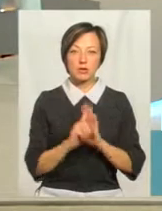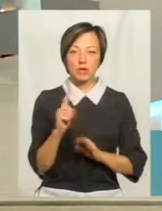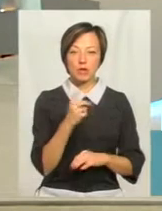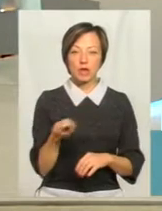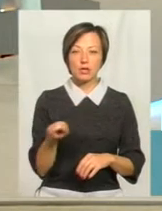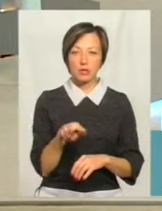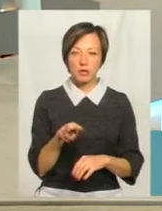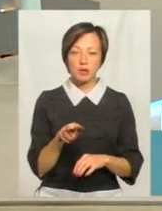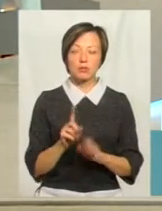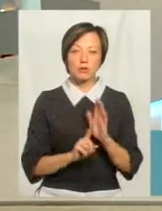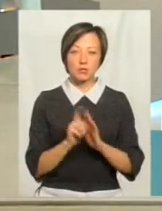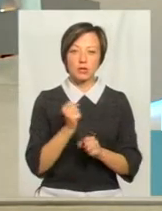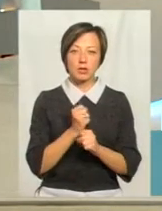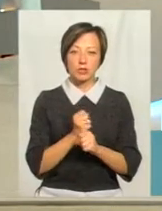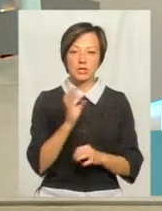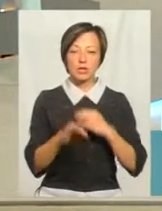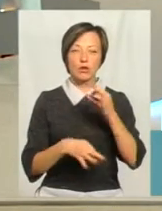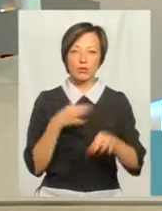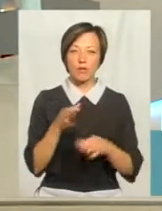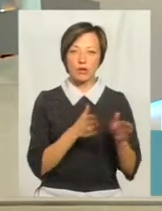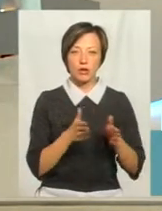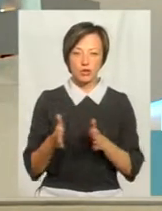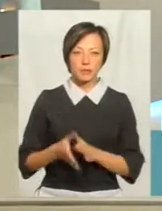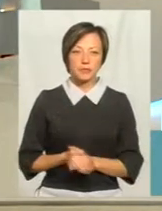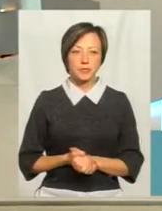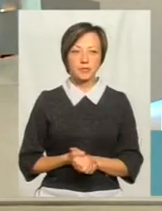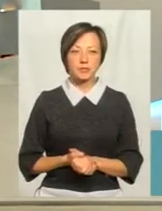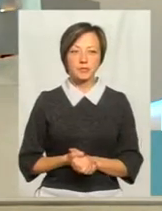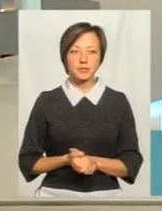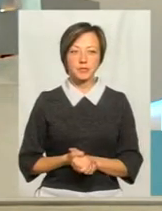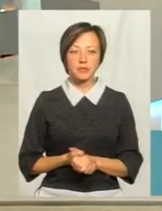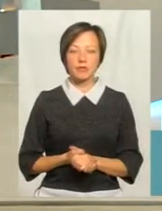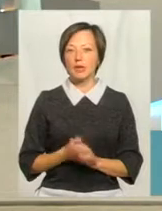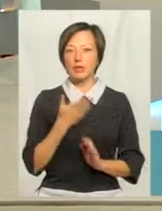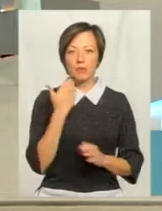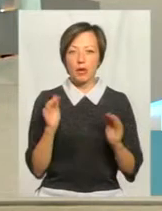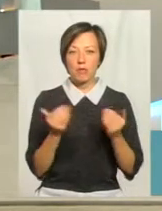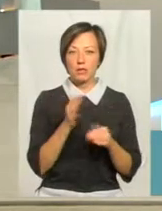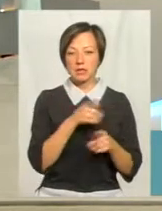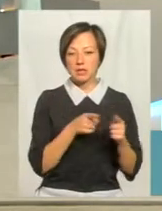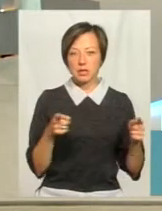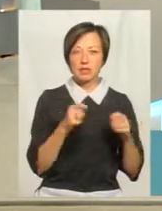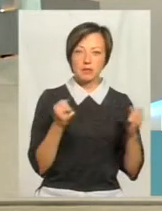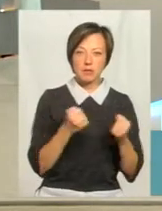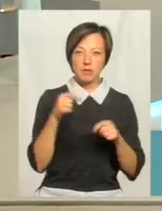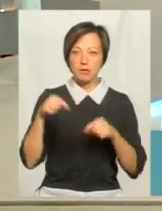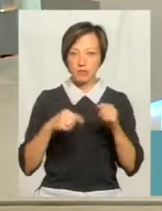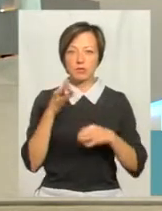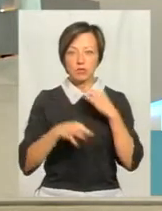складеться, то з 1 листопада вже вони перезапустимо на цілодобовий режим. І не йдеться, немає обмеження по сезонах, це от постійно,